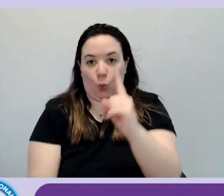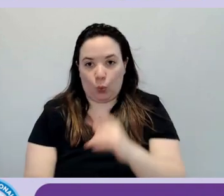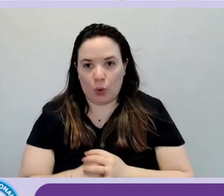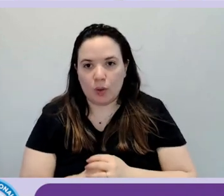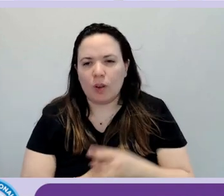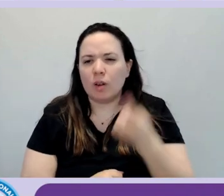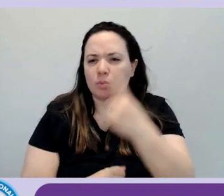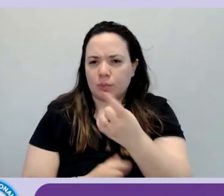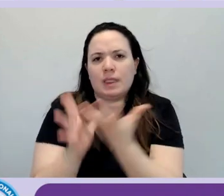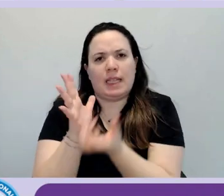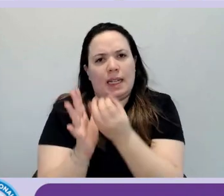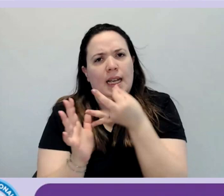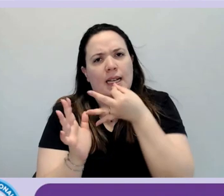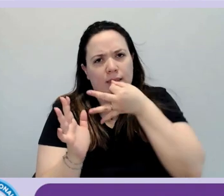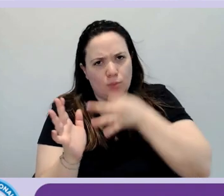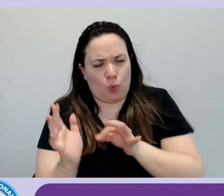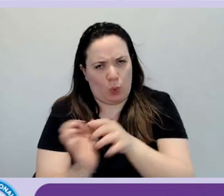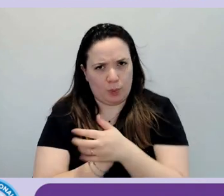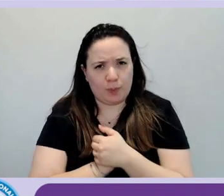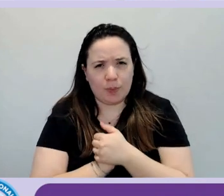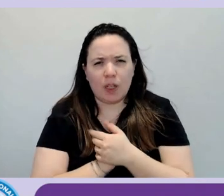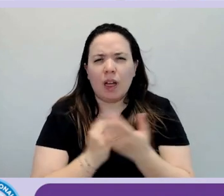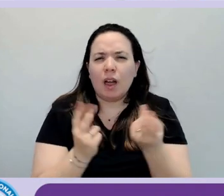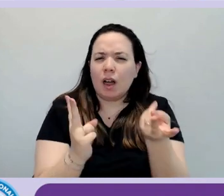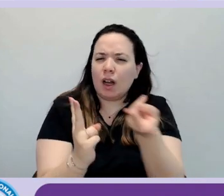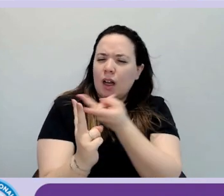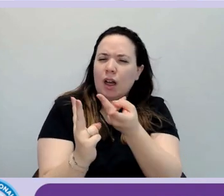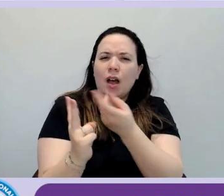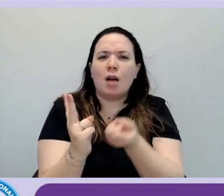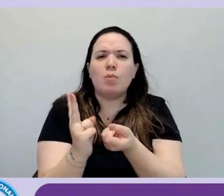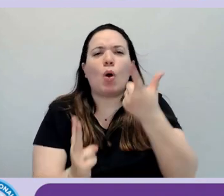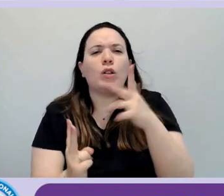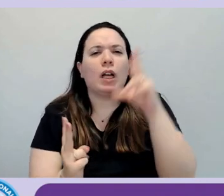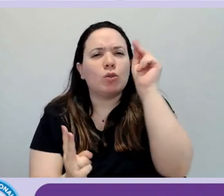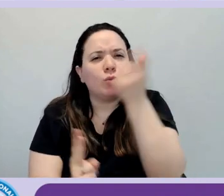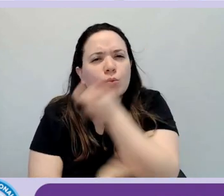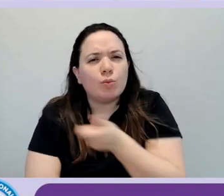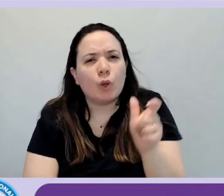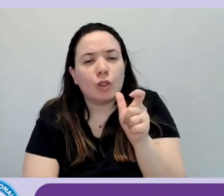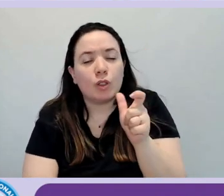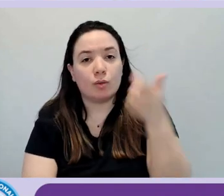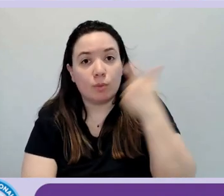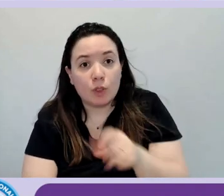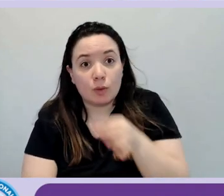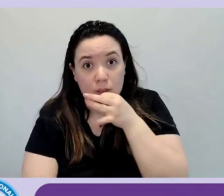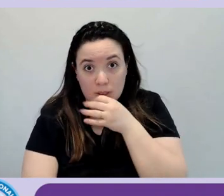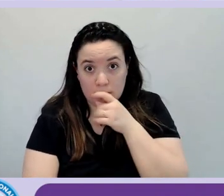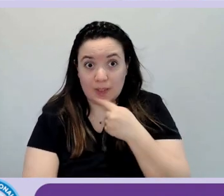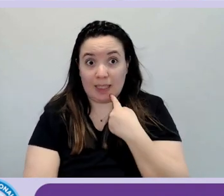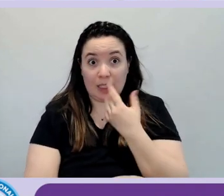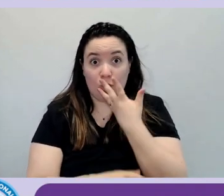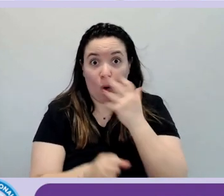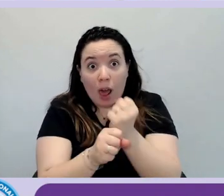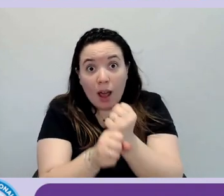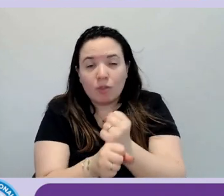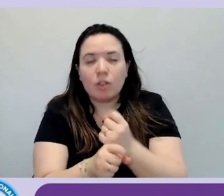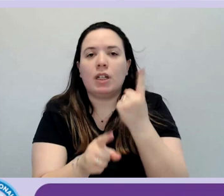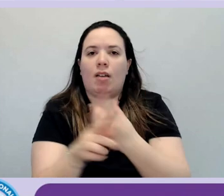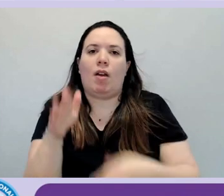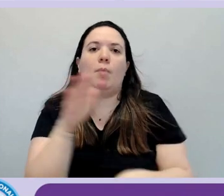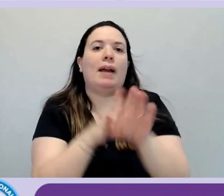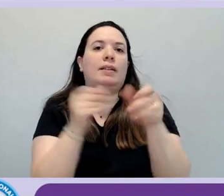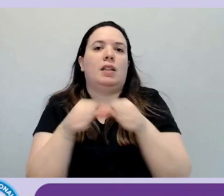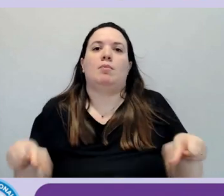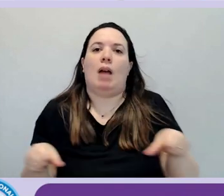Perché è importante conoscere ciò? Perché questa è la base su cui già dovete lavorare. Nell'evoluzione di queste